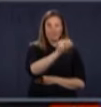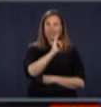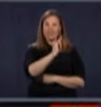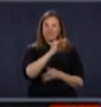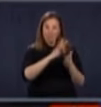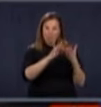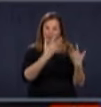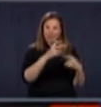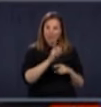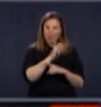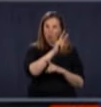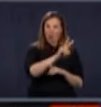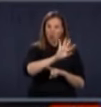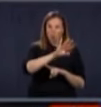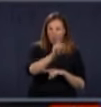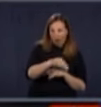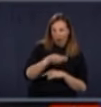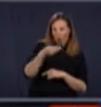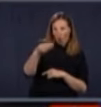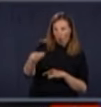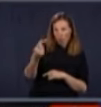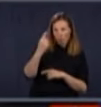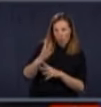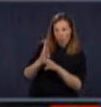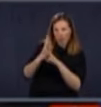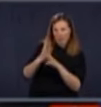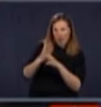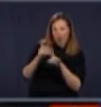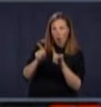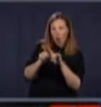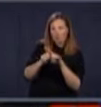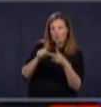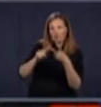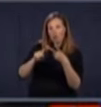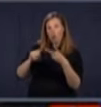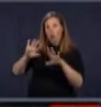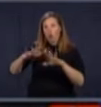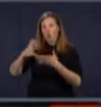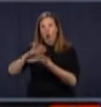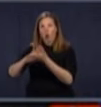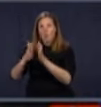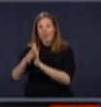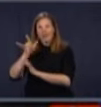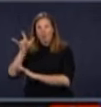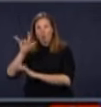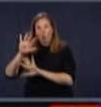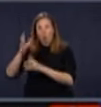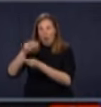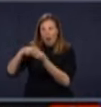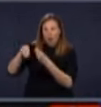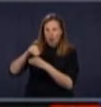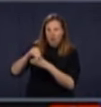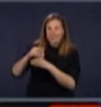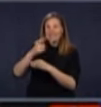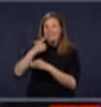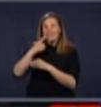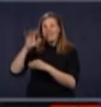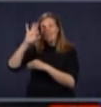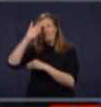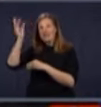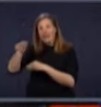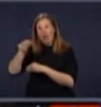de comment on fait pour aider les transporteurs, quelle partie va venir du gouvernement fédéral, quelle partie va venir